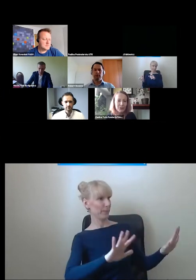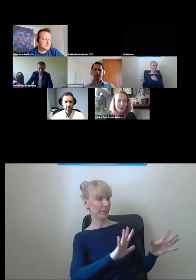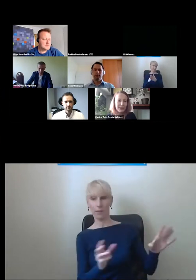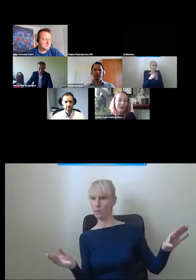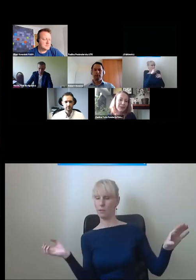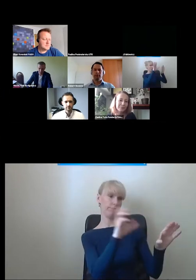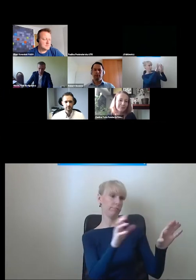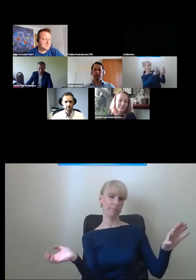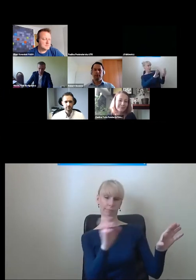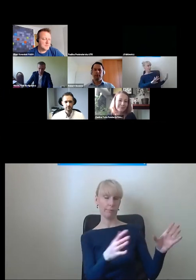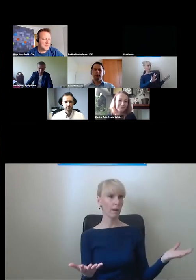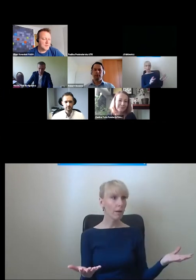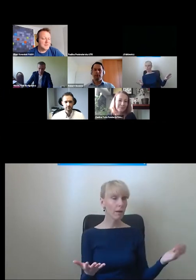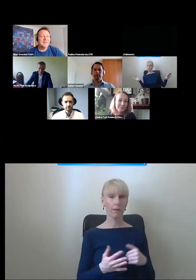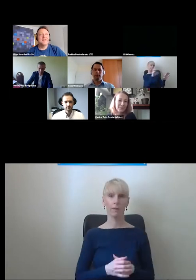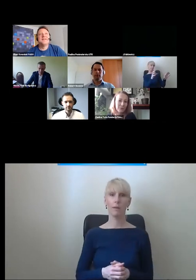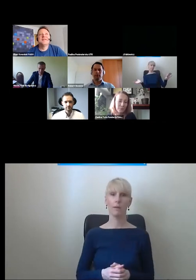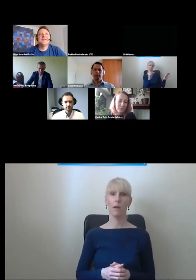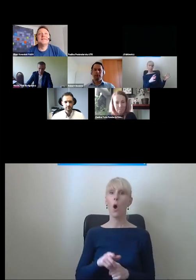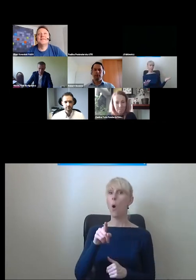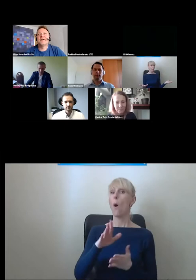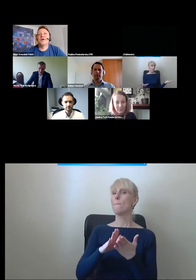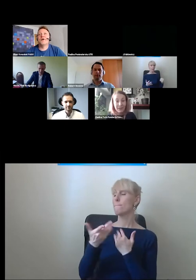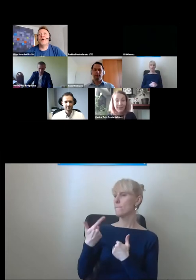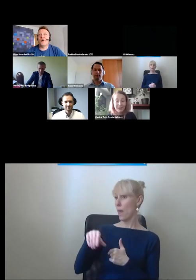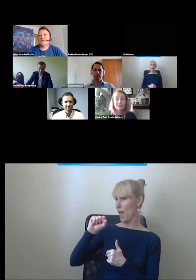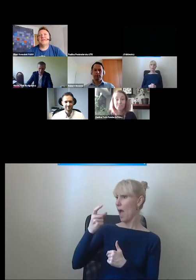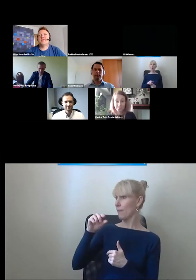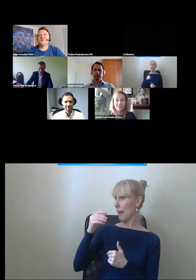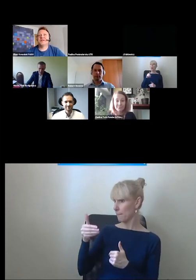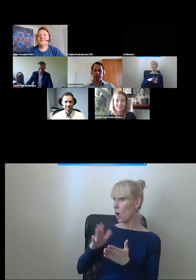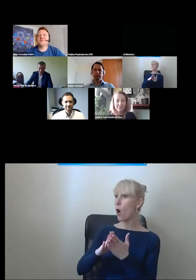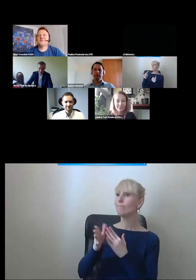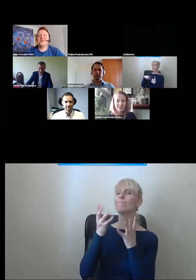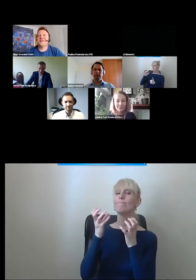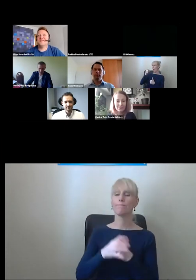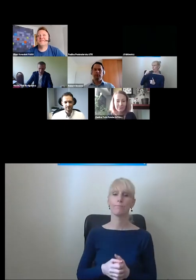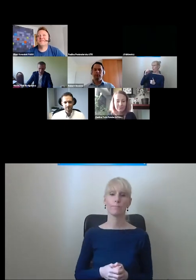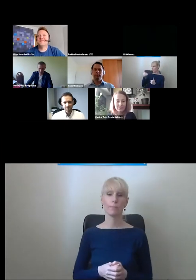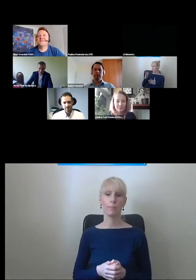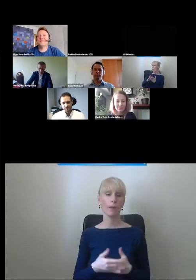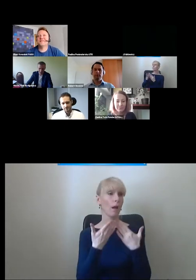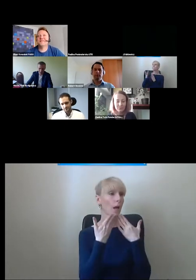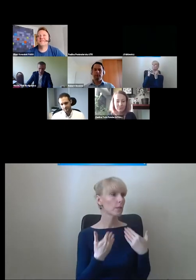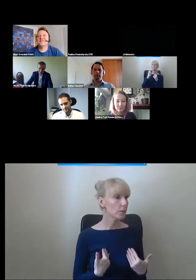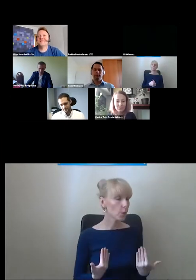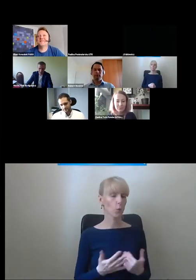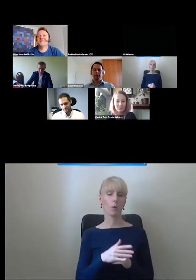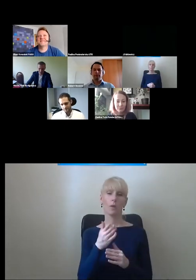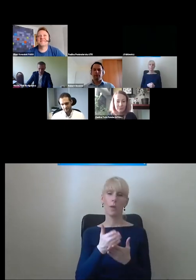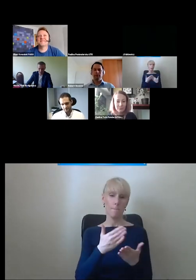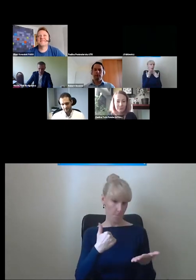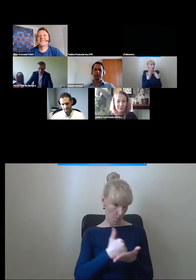ostatecznym renderze. Halo? Czy mnie słychać teraz? Teraz słychać Cię doskonale. Dziękuję Piotrze,